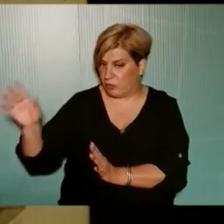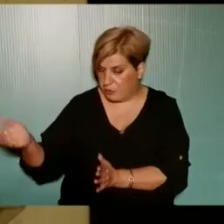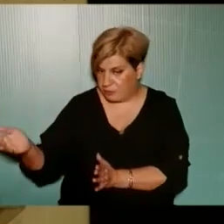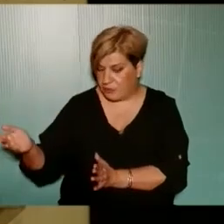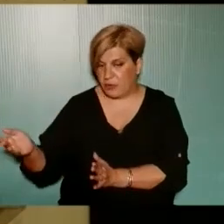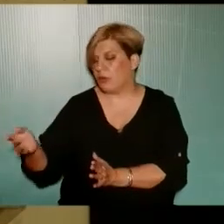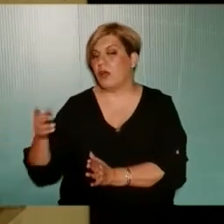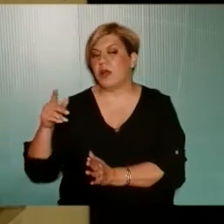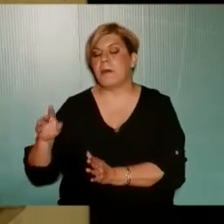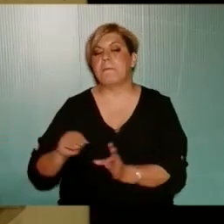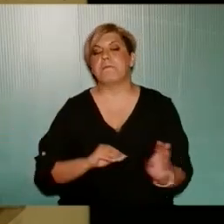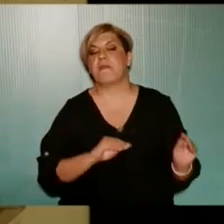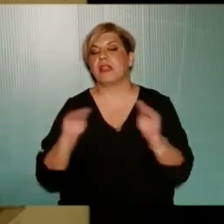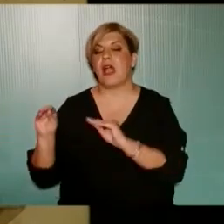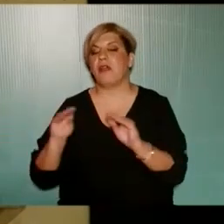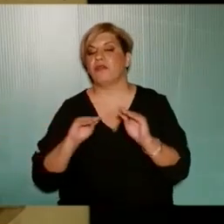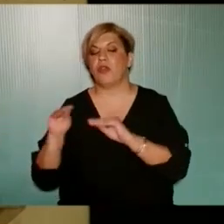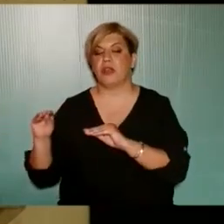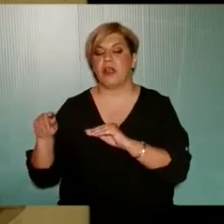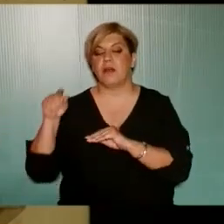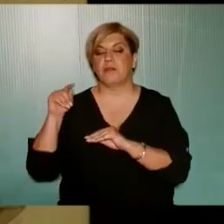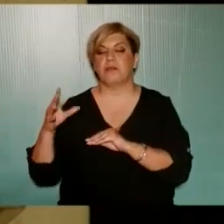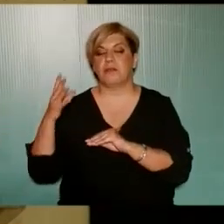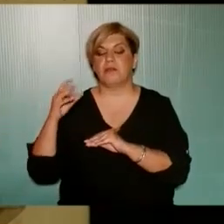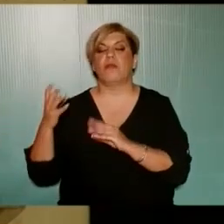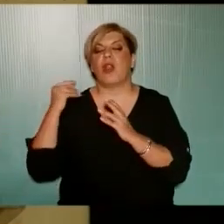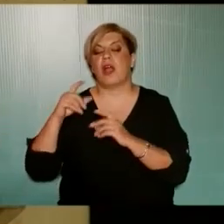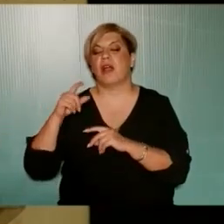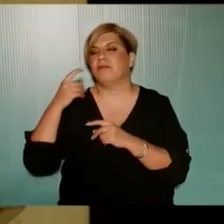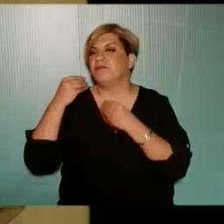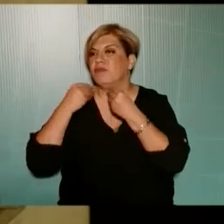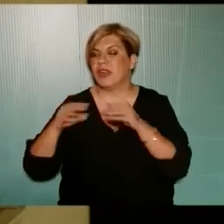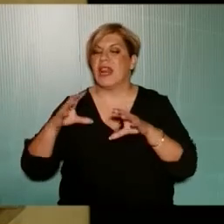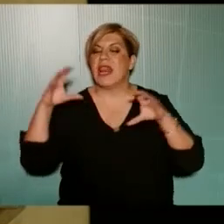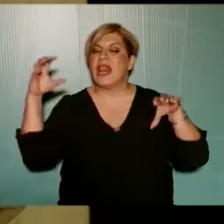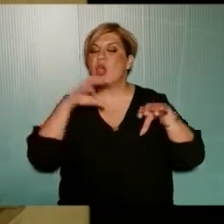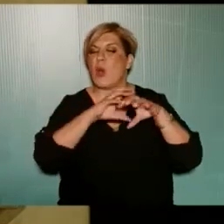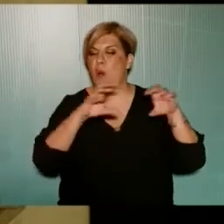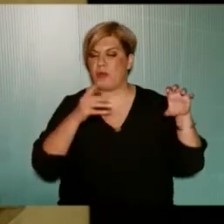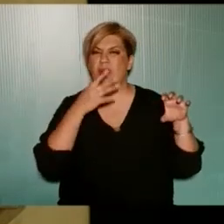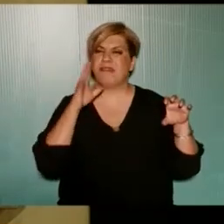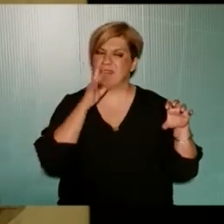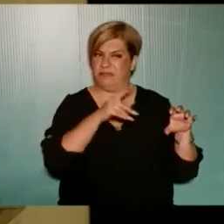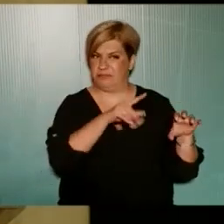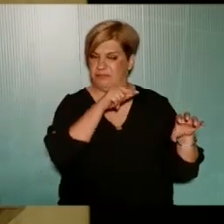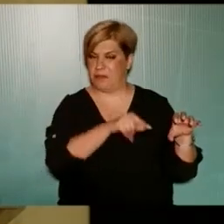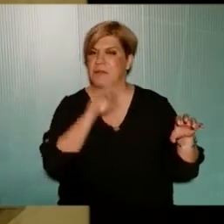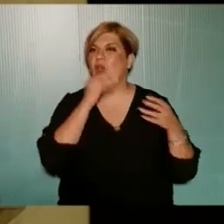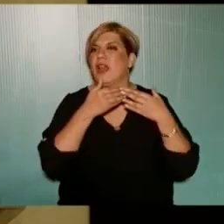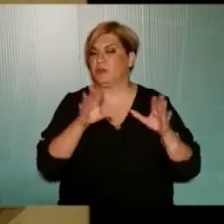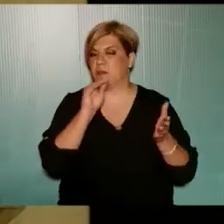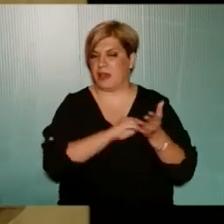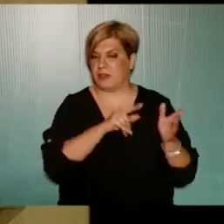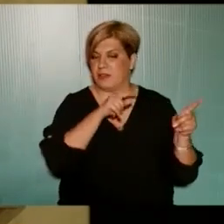Την όπως όπως μεταφορά σχολείων Που στεγάζονται εδώ και δεκαετίες Στα κατάλληλα λιώμενα Γιατί όπως όπως είναι Τώρα μην τα ανοίξουμε πάλι το ζήτημα